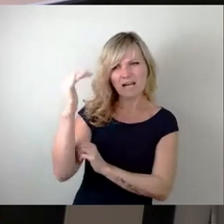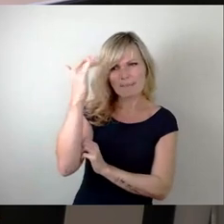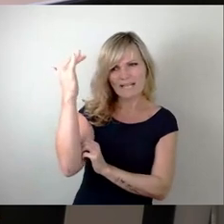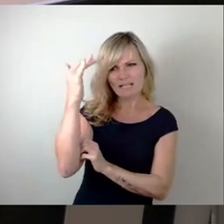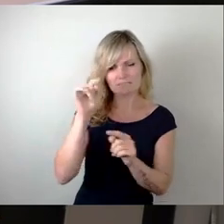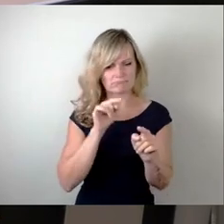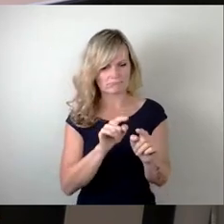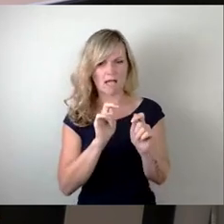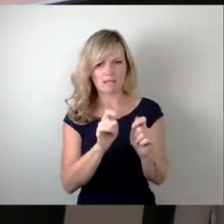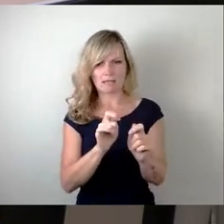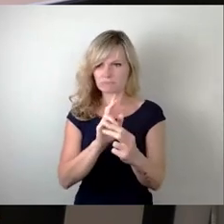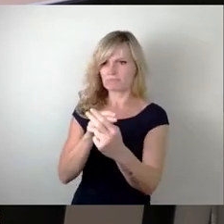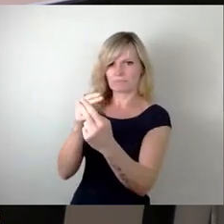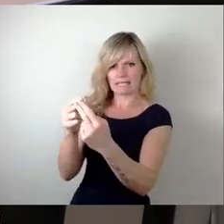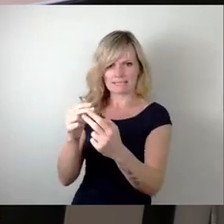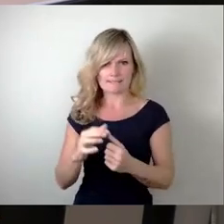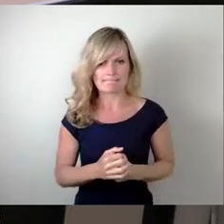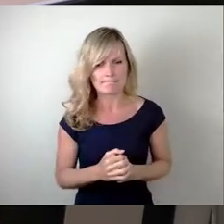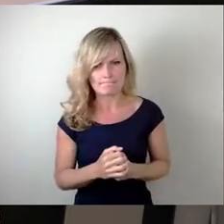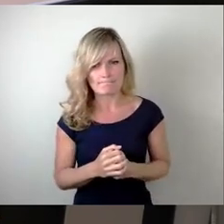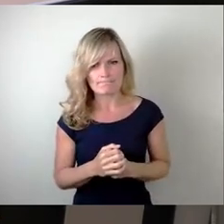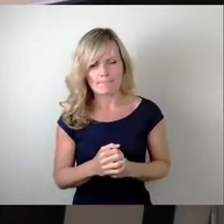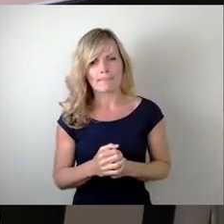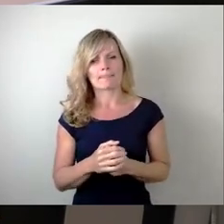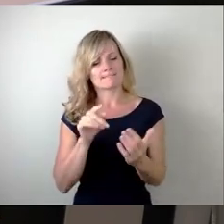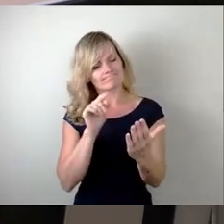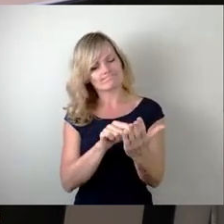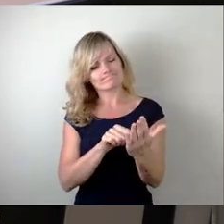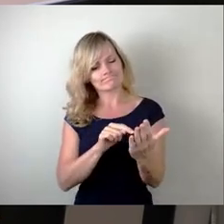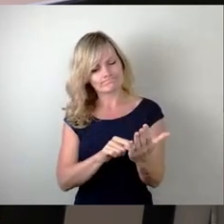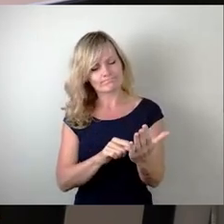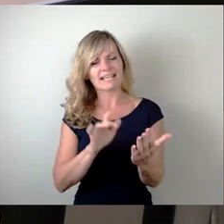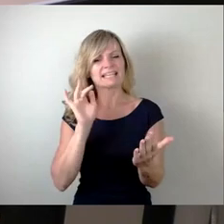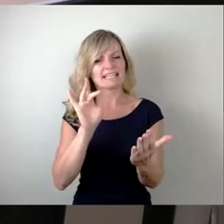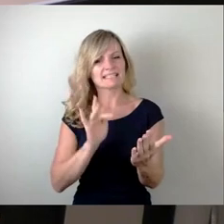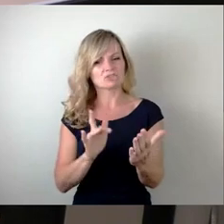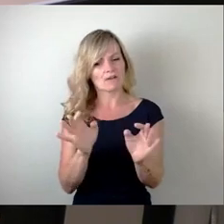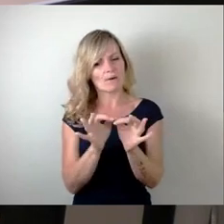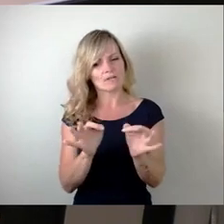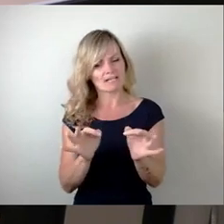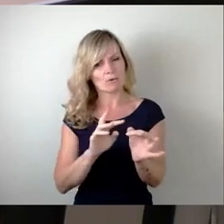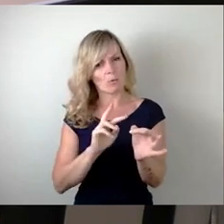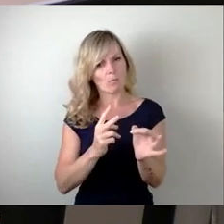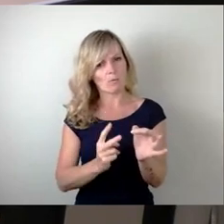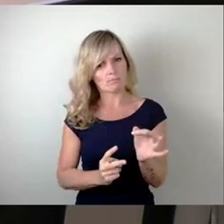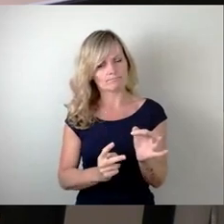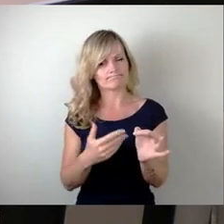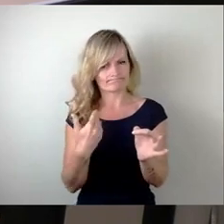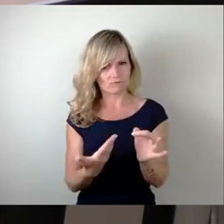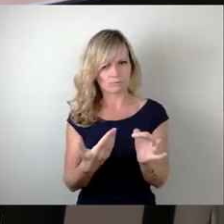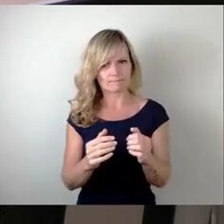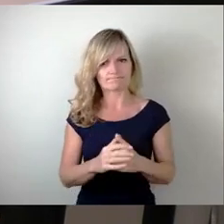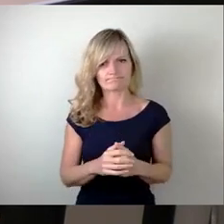der bestimmte kritische Formulierungen etwas angepasst hat. In der Sondersitzung in